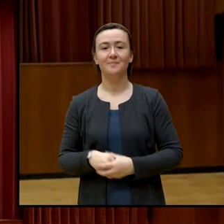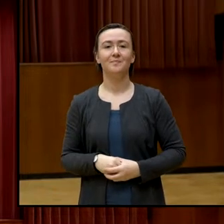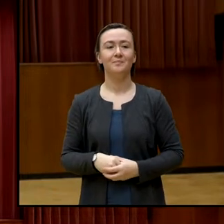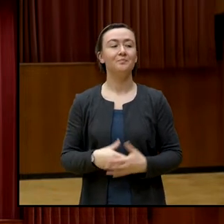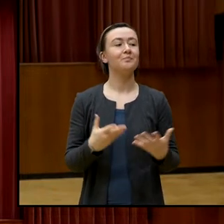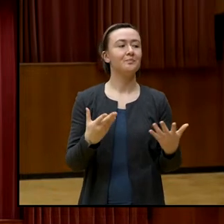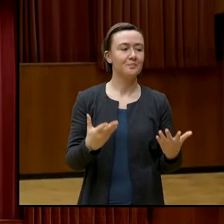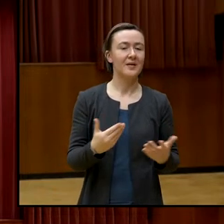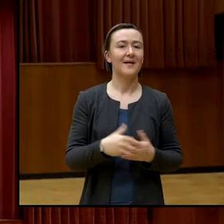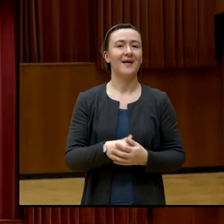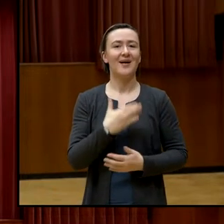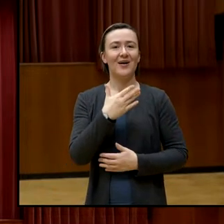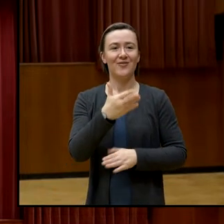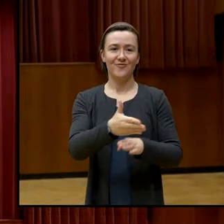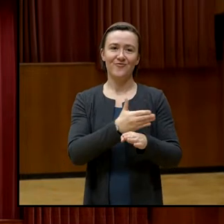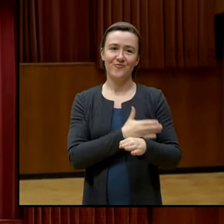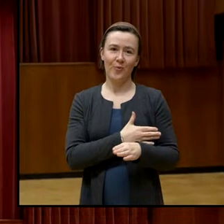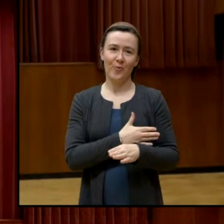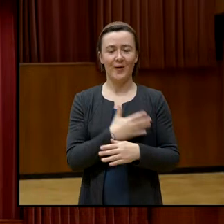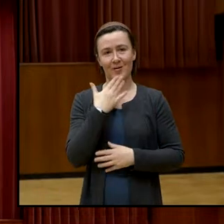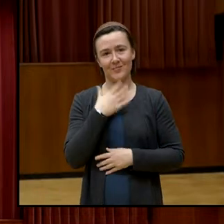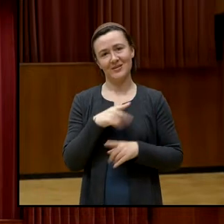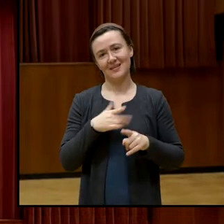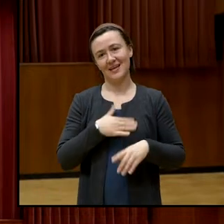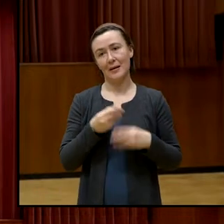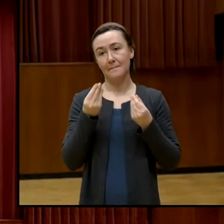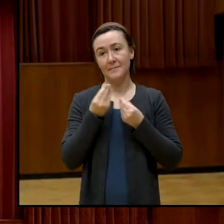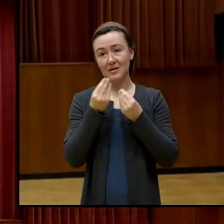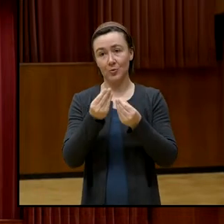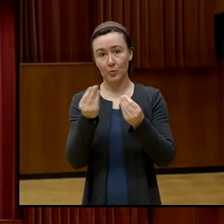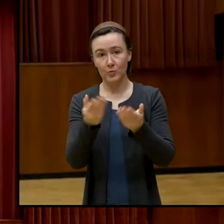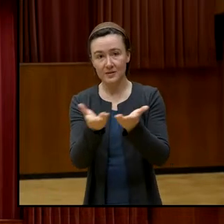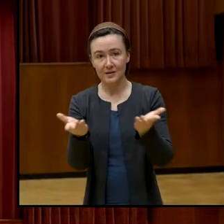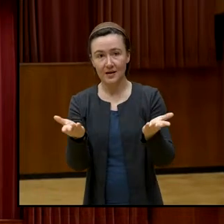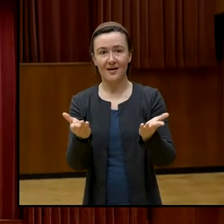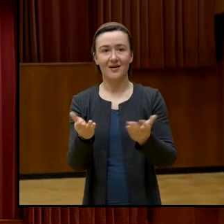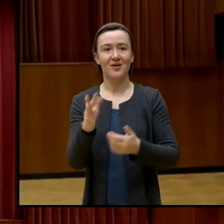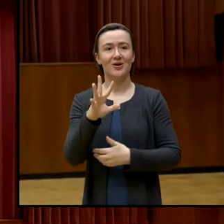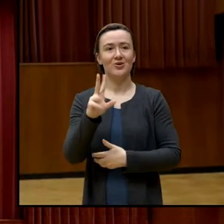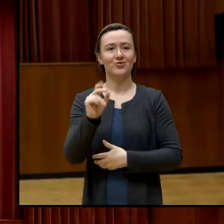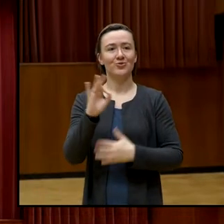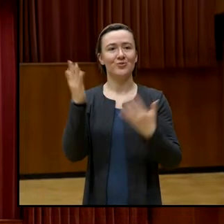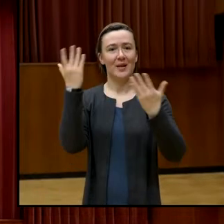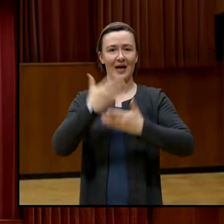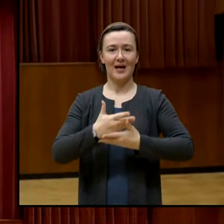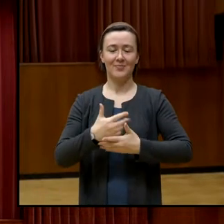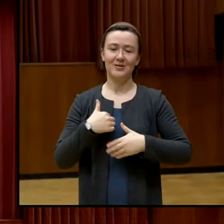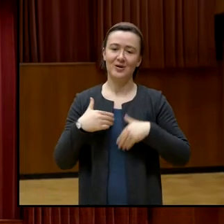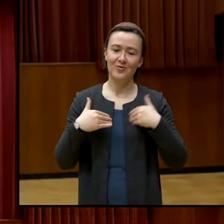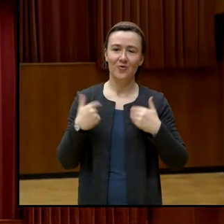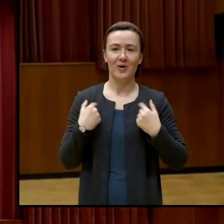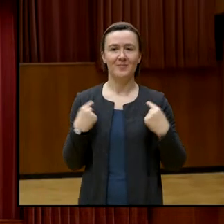Ja, vorher möchte ich Sie alle gerne begrüßen. Schönen guten Abend. Ich freue mich, hier zu sein.